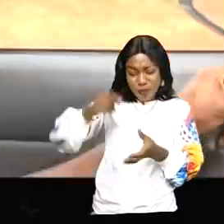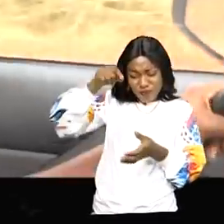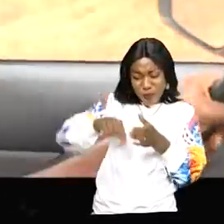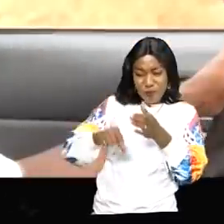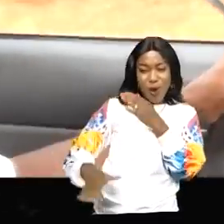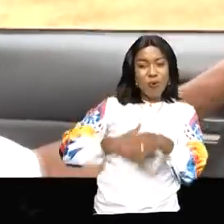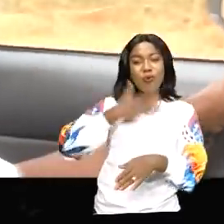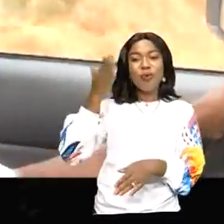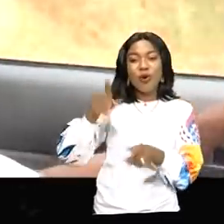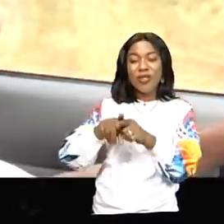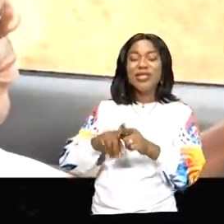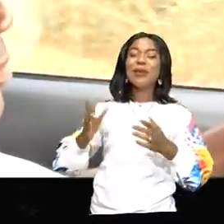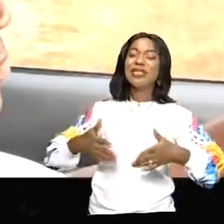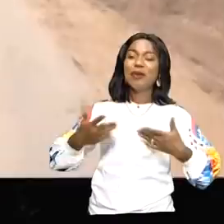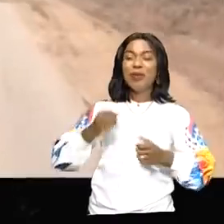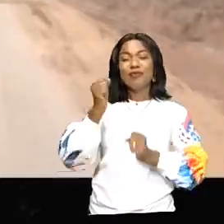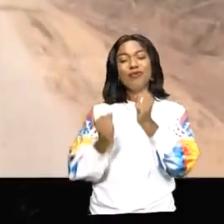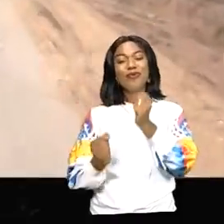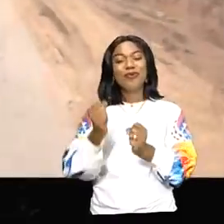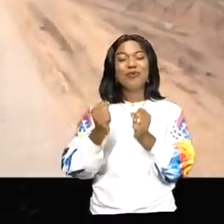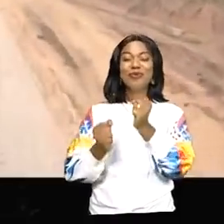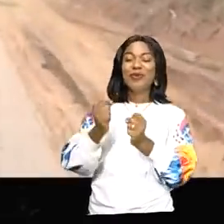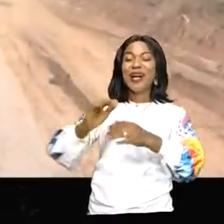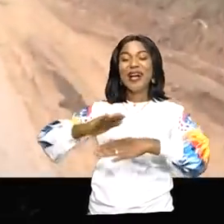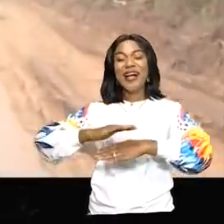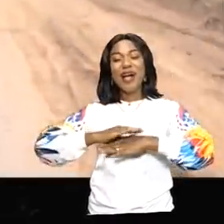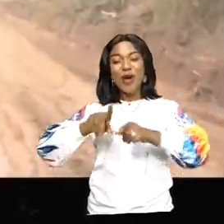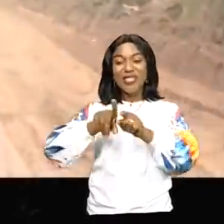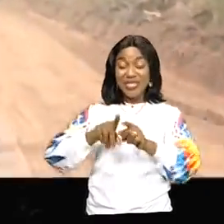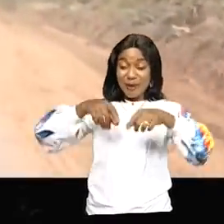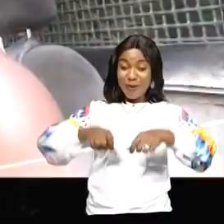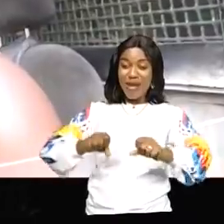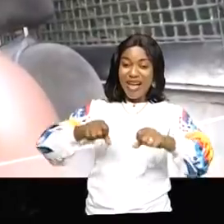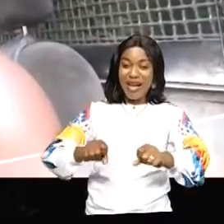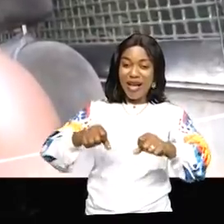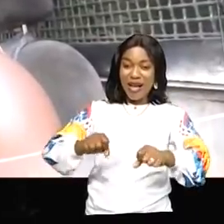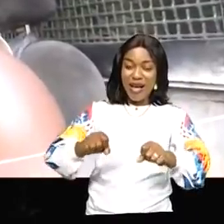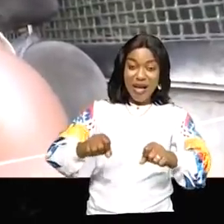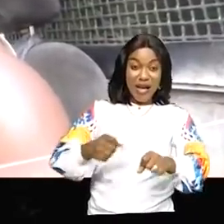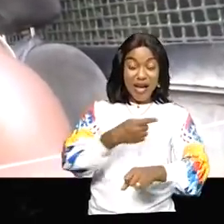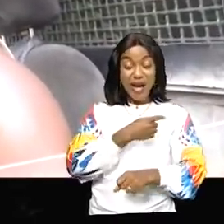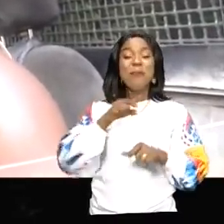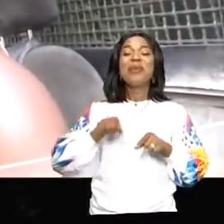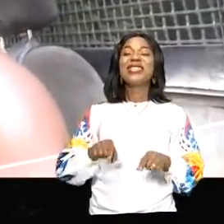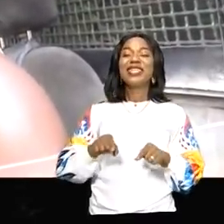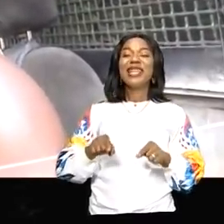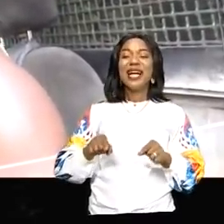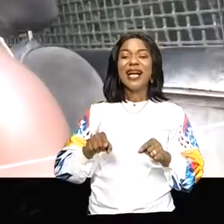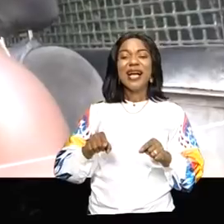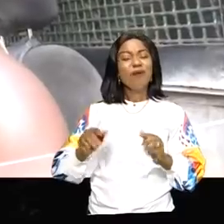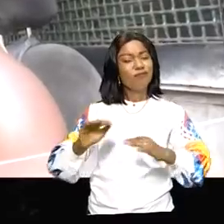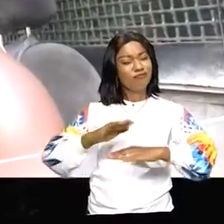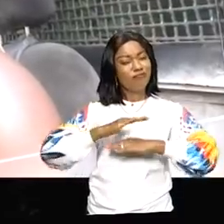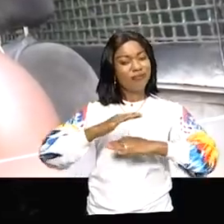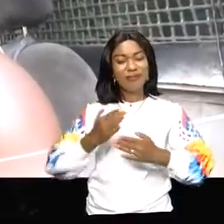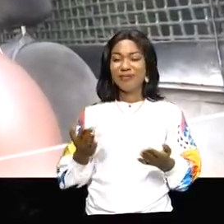chaussée qui fait plaisir aux automobilistes et autres motocyclistes pour rouler. En tout cas, maintenant ça va, nous sommes